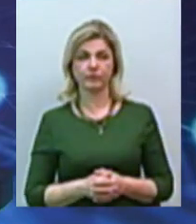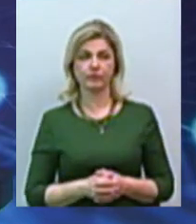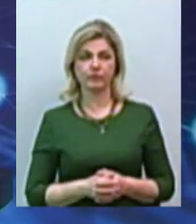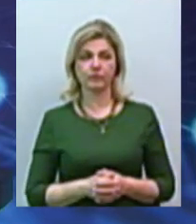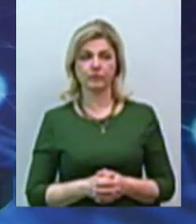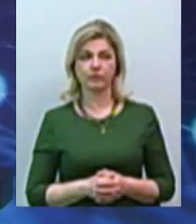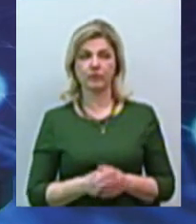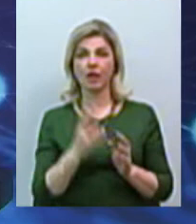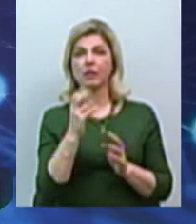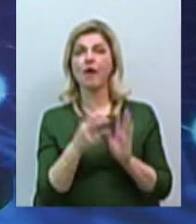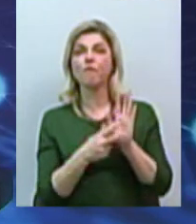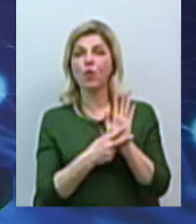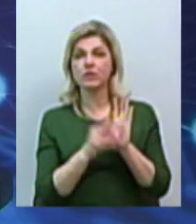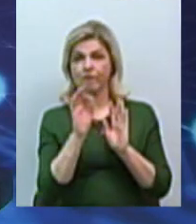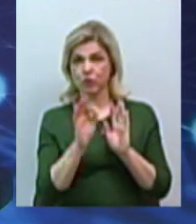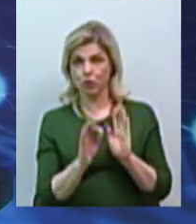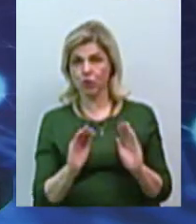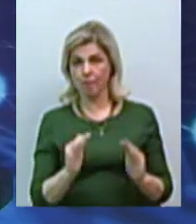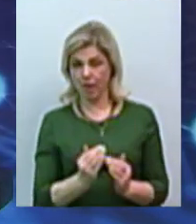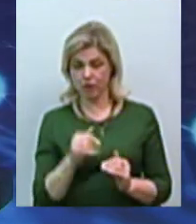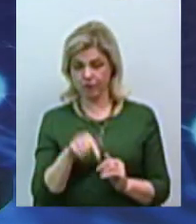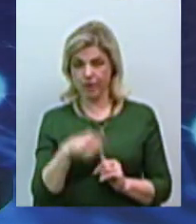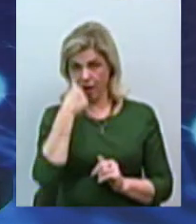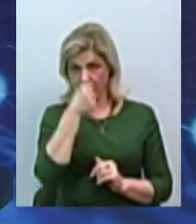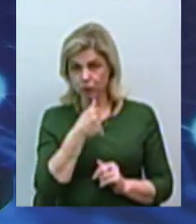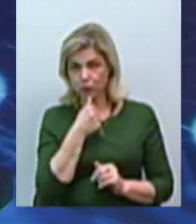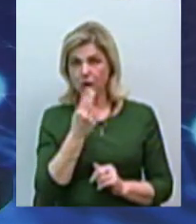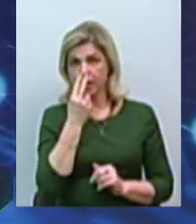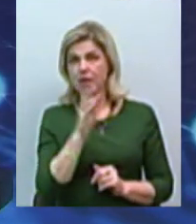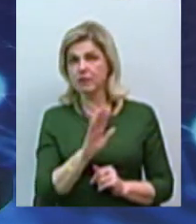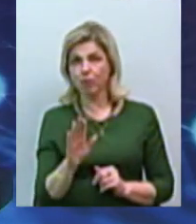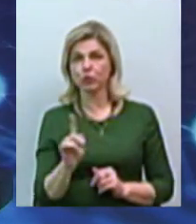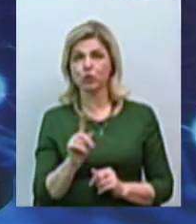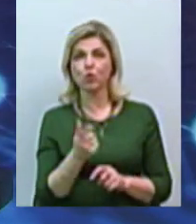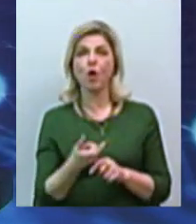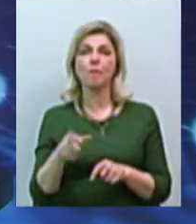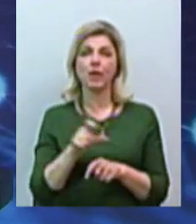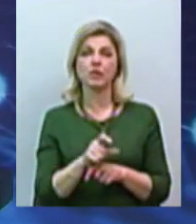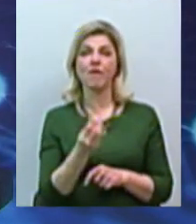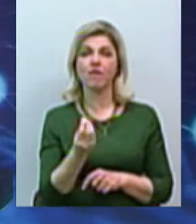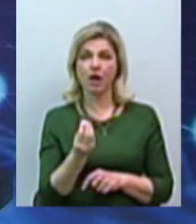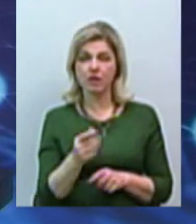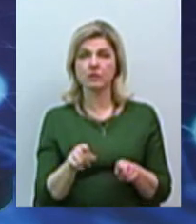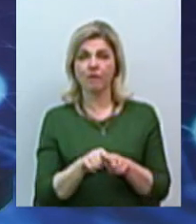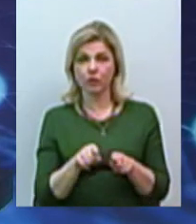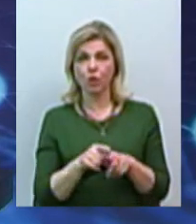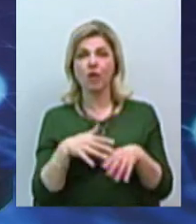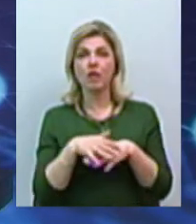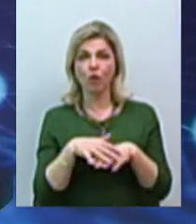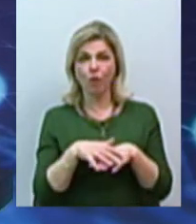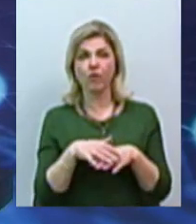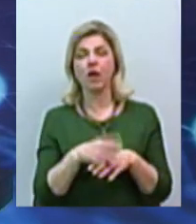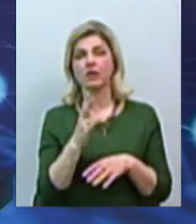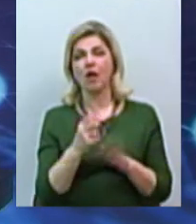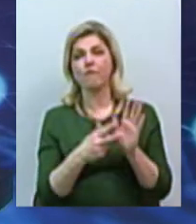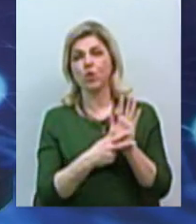Тобто, на 8% менше. Це не дивлячись на те, що збільшилася вартість, все одно нарахування відбулося на